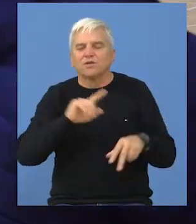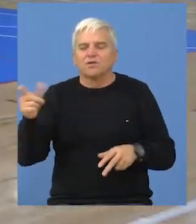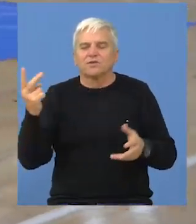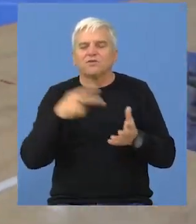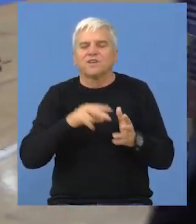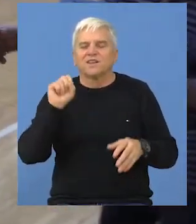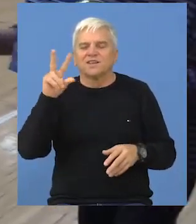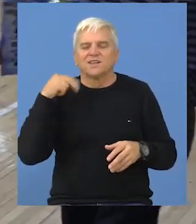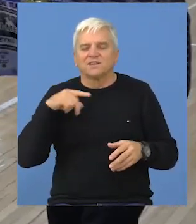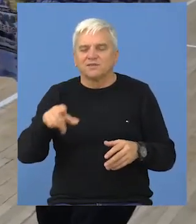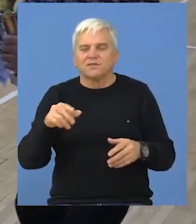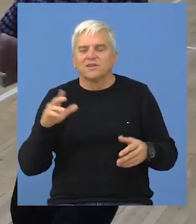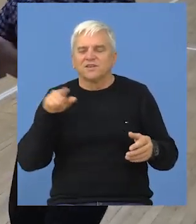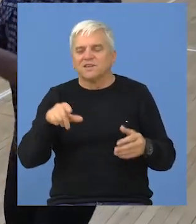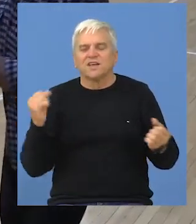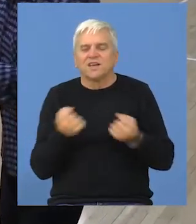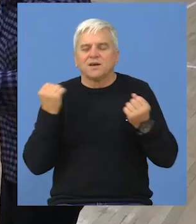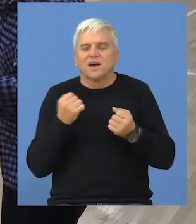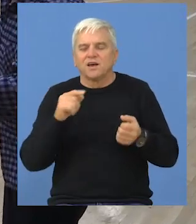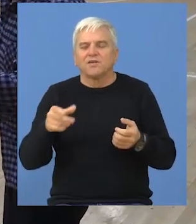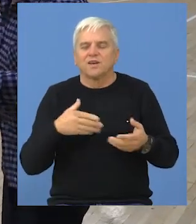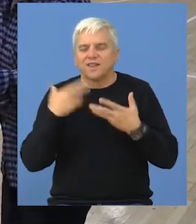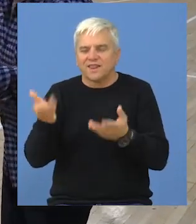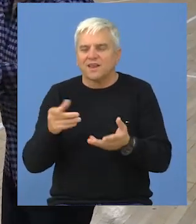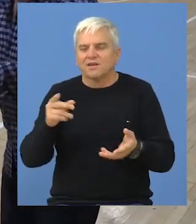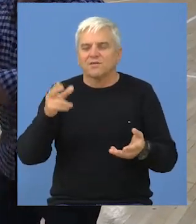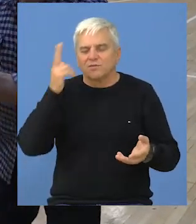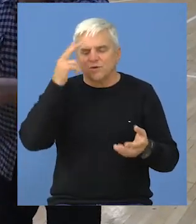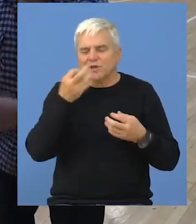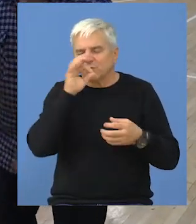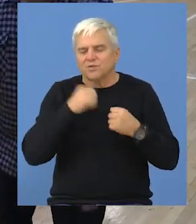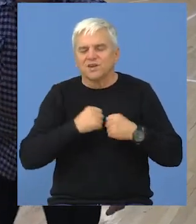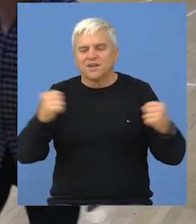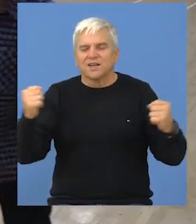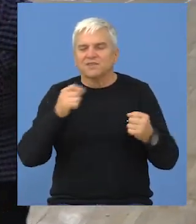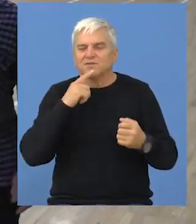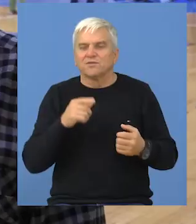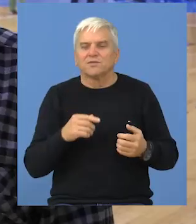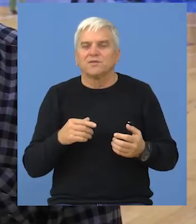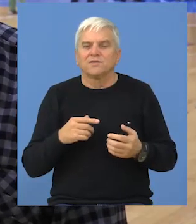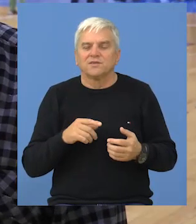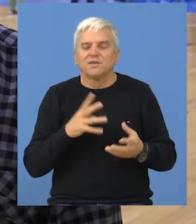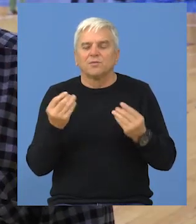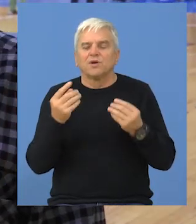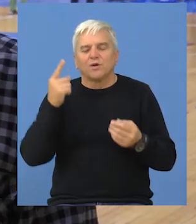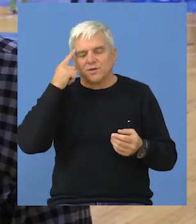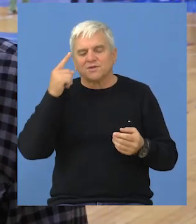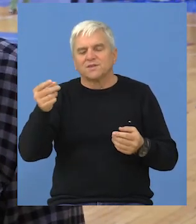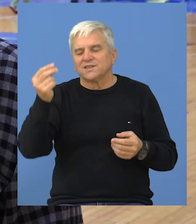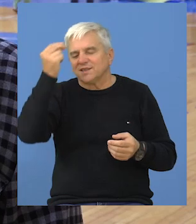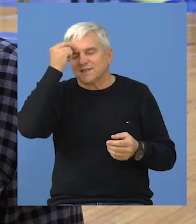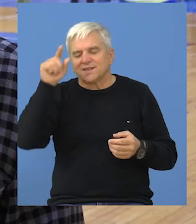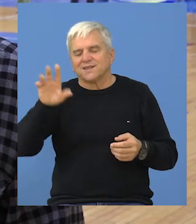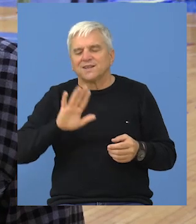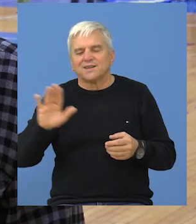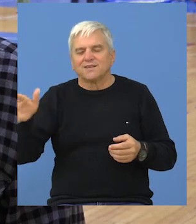2013. godine, a svojim aktivnim igranjem doprinao je njegovom napretku i razvitku. Mnogo nam znači, sjećanje na